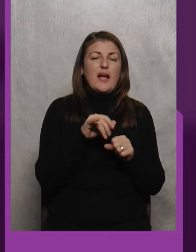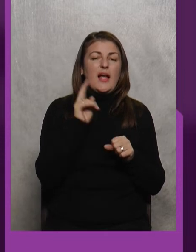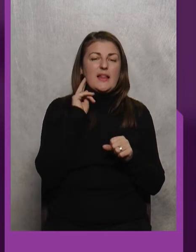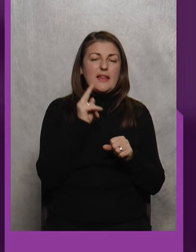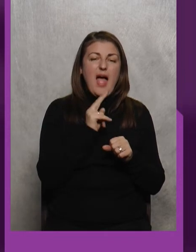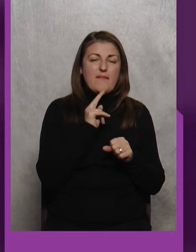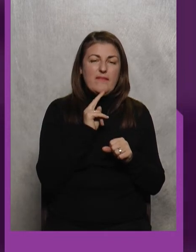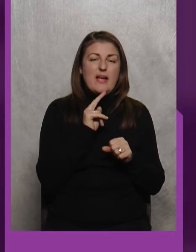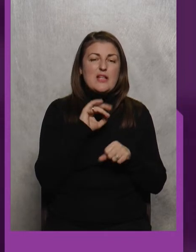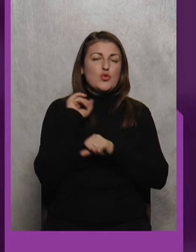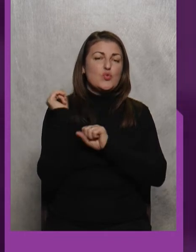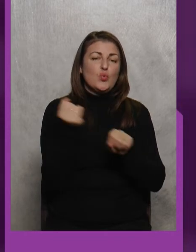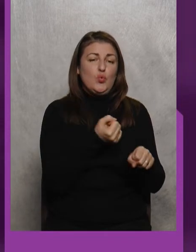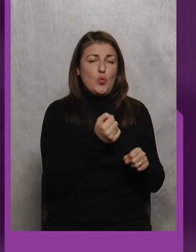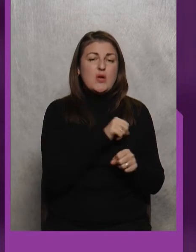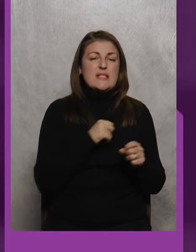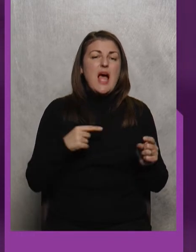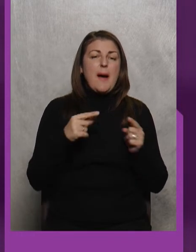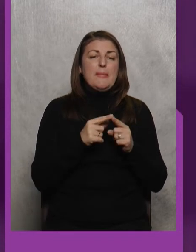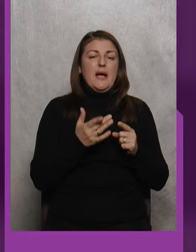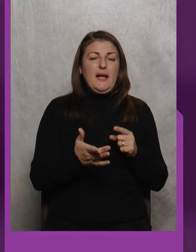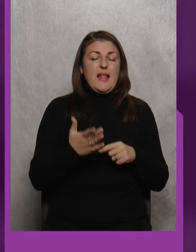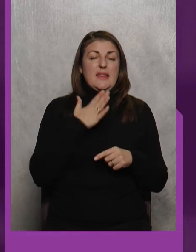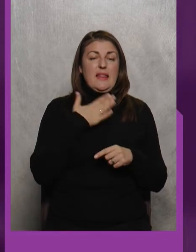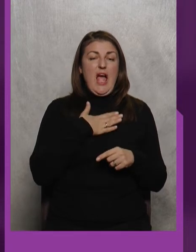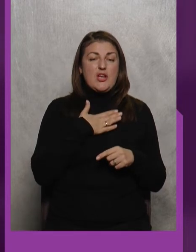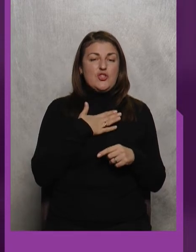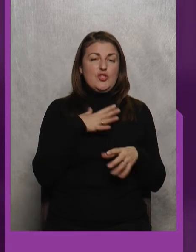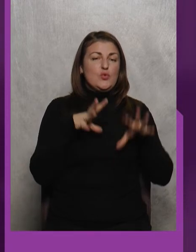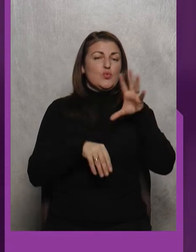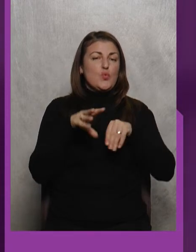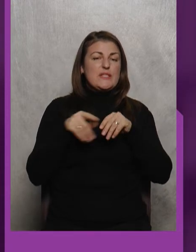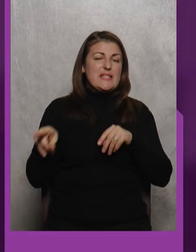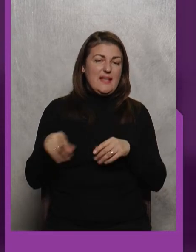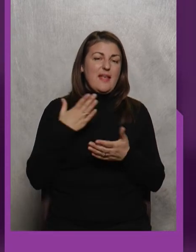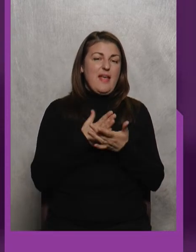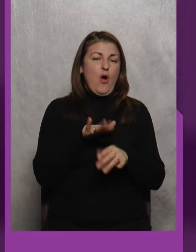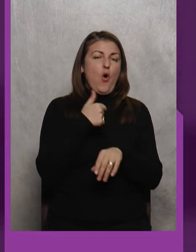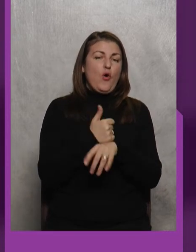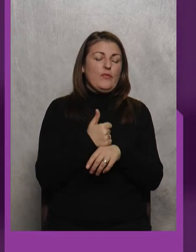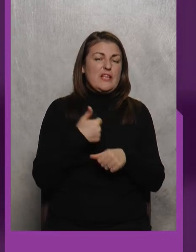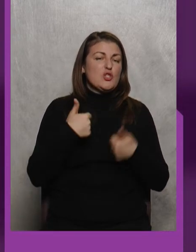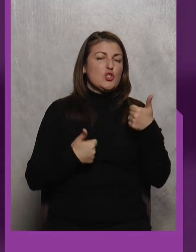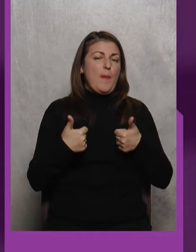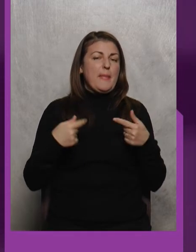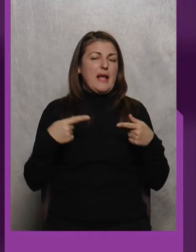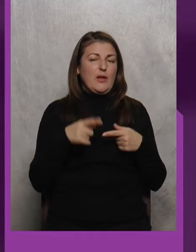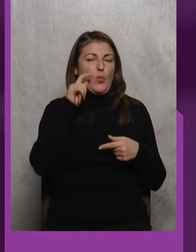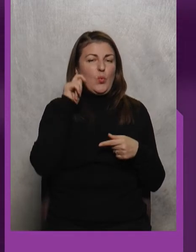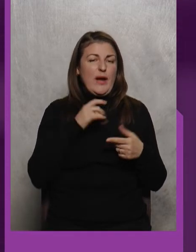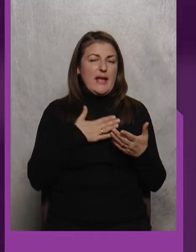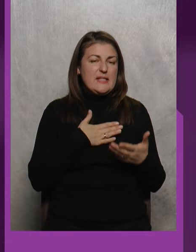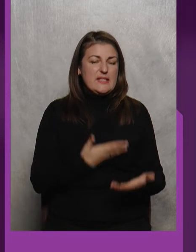Дзюдо Або саме наші сусіди є головними суперниками українців?